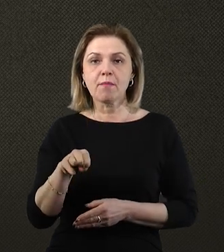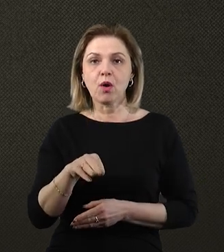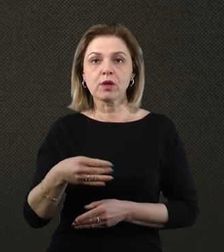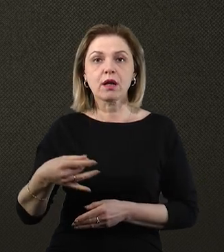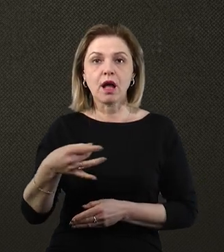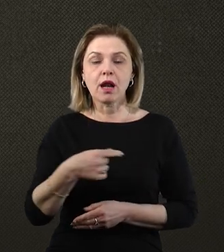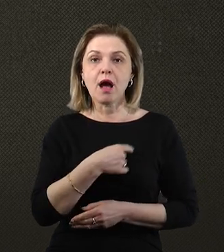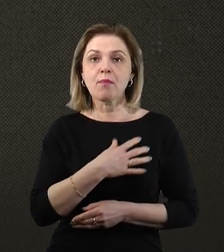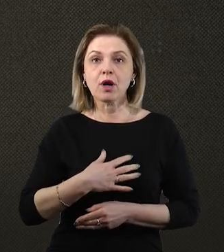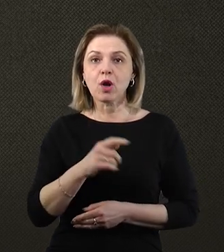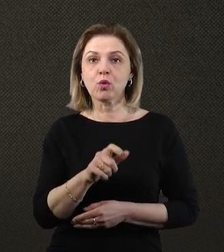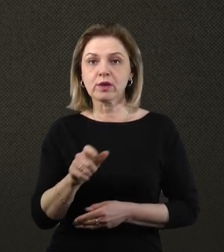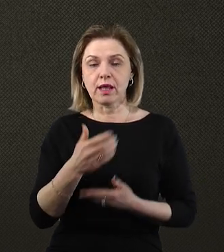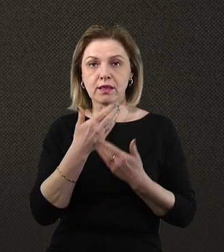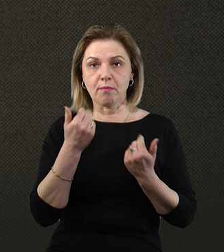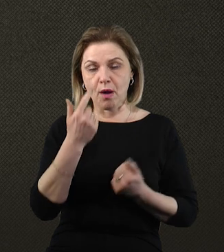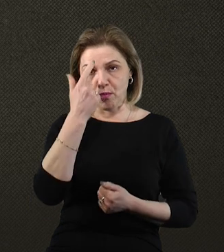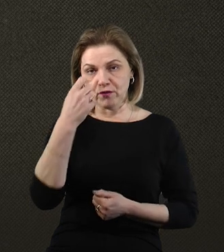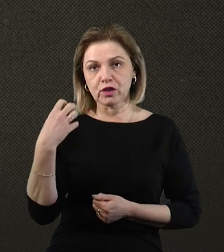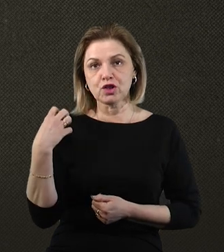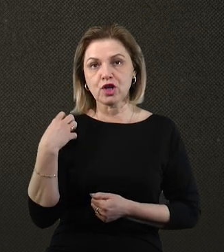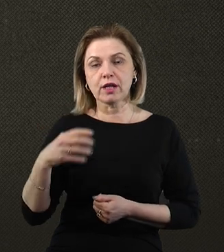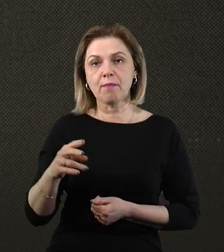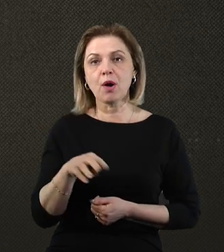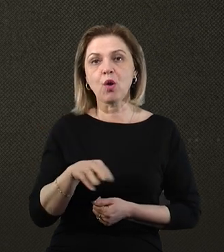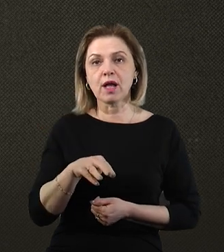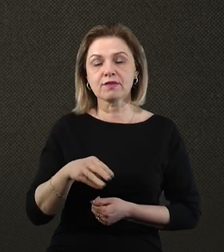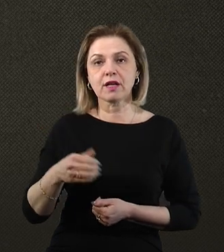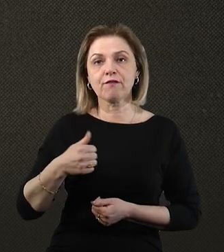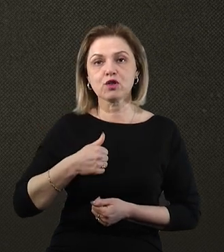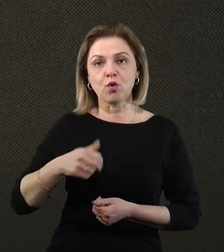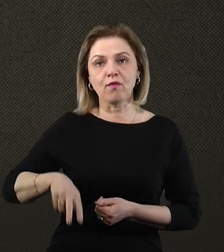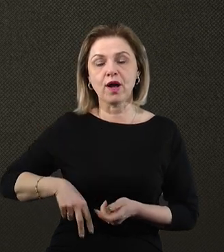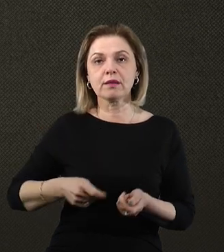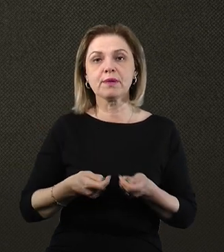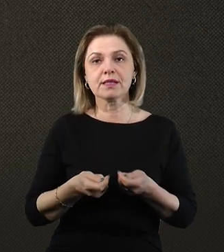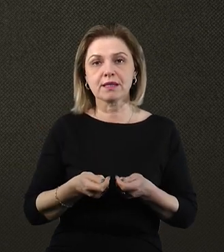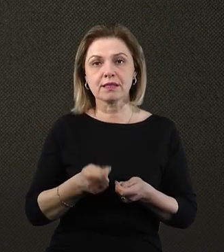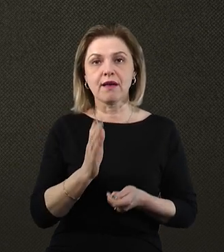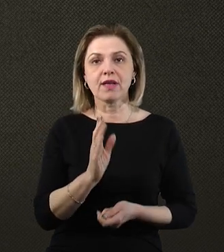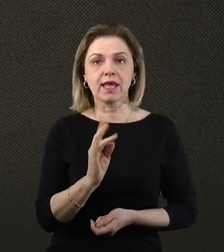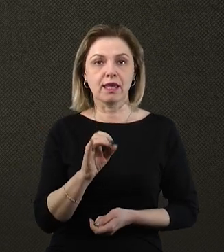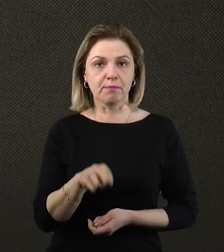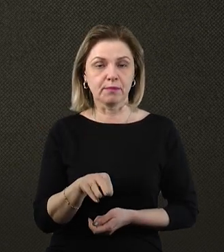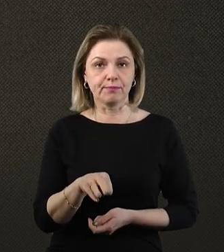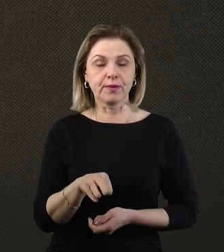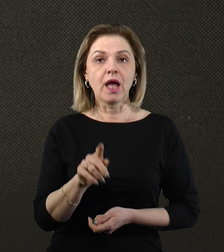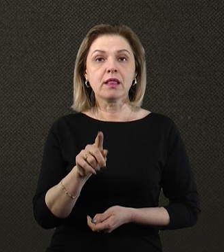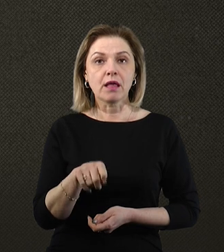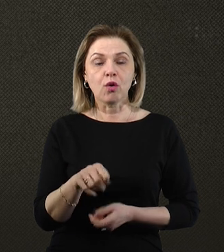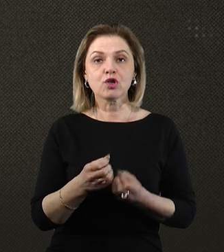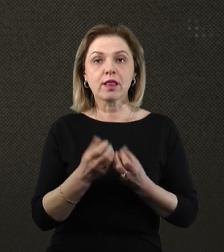району. Поранених людей немає, про це повідомив начальник Миколаївської обласної військової адміністрації Віталій Кім у Телеграм.